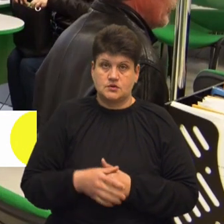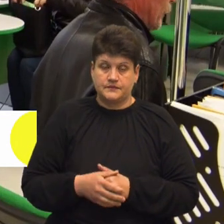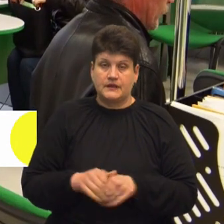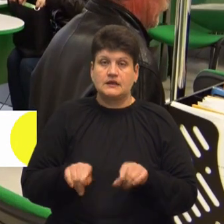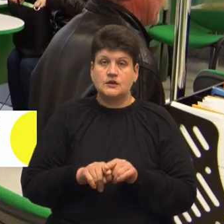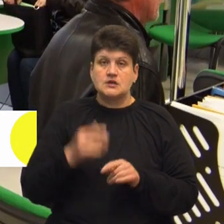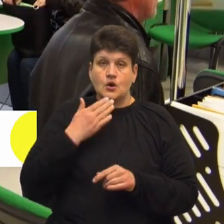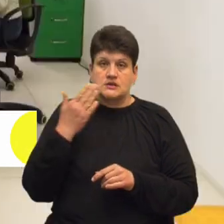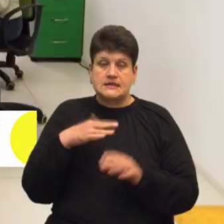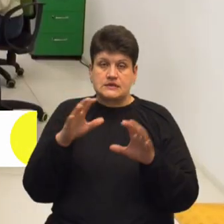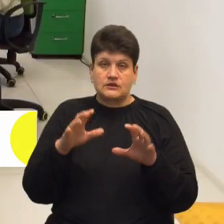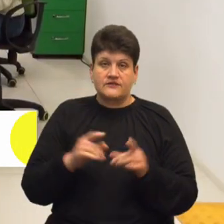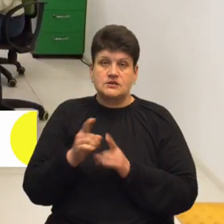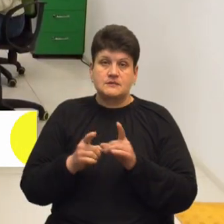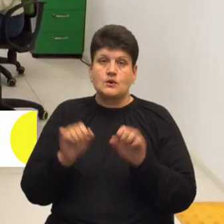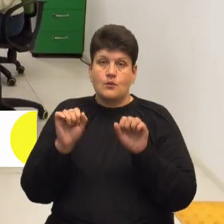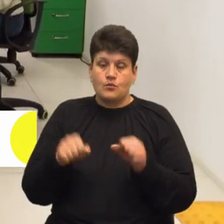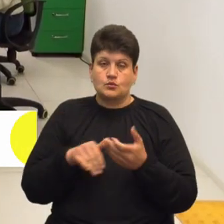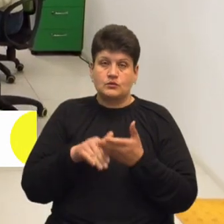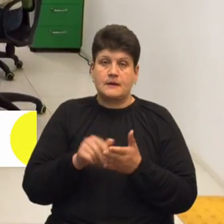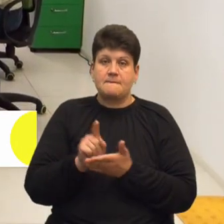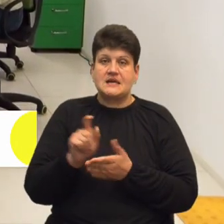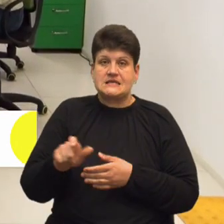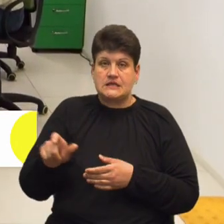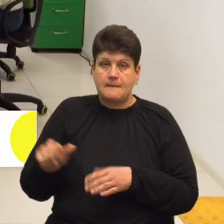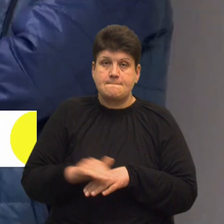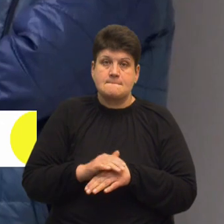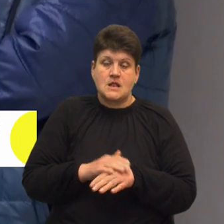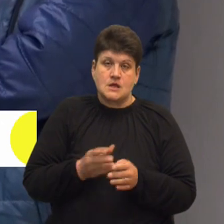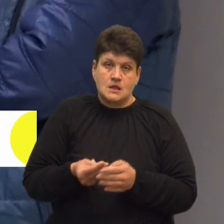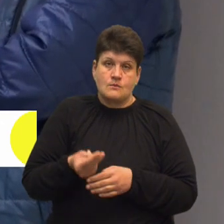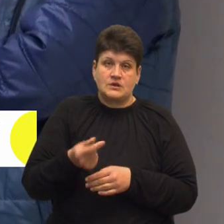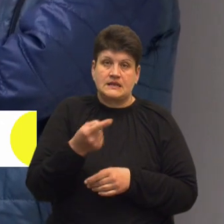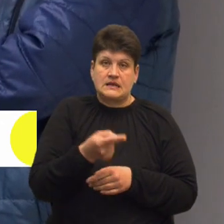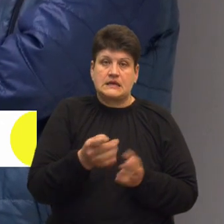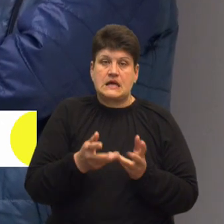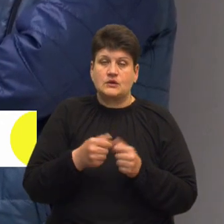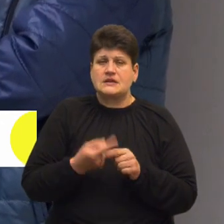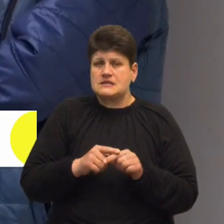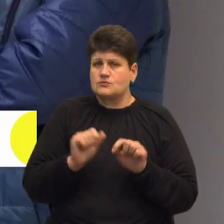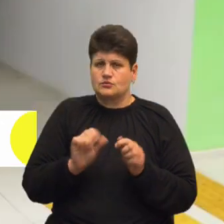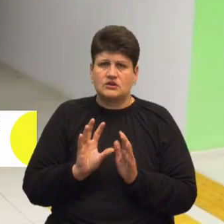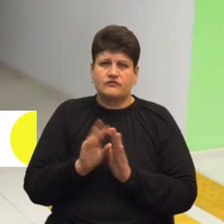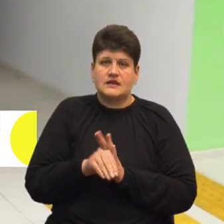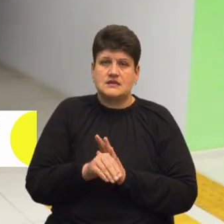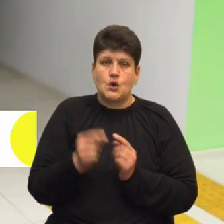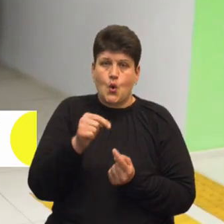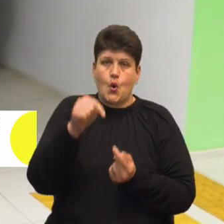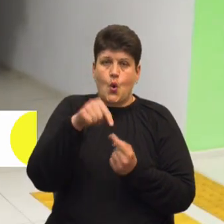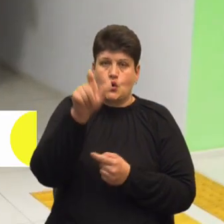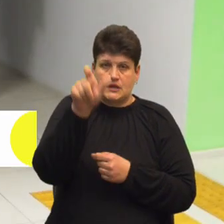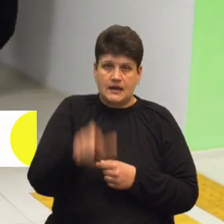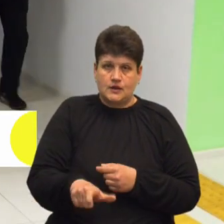за останніми законодавчими змінами можна допомогти пенсіонерам завдяки благодійним пожертвам на їхній рахунок. Це може бути внесок конкретній особі або